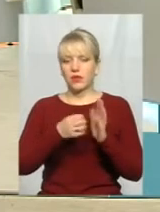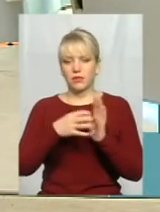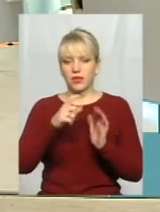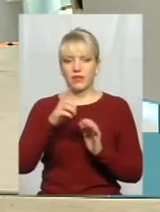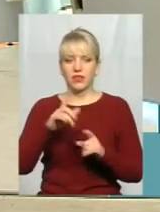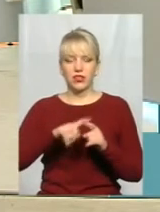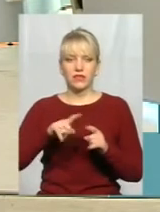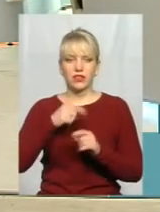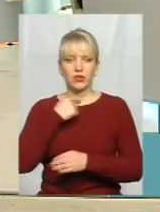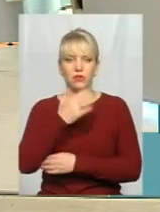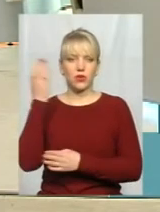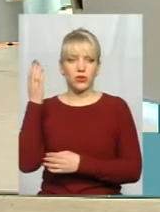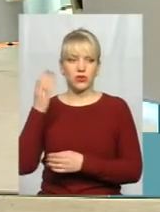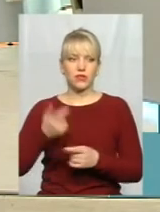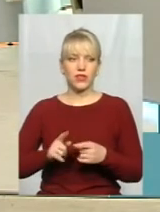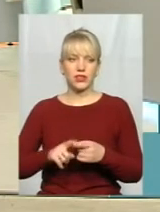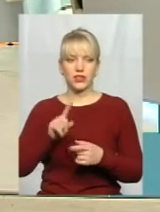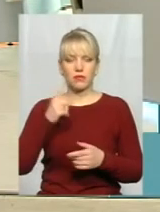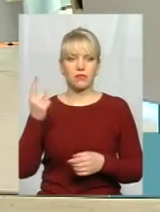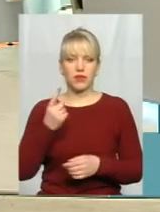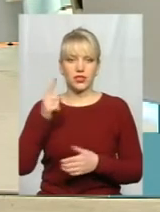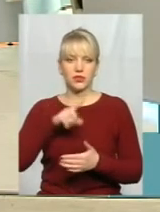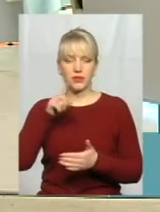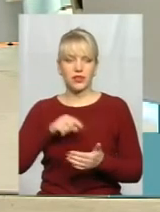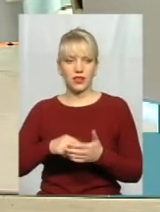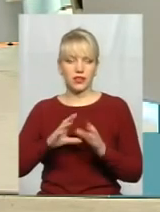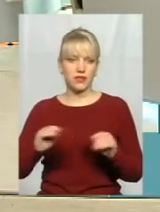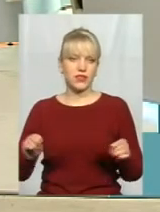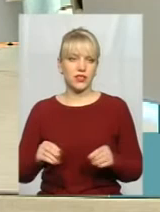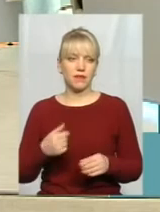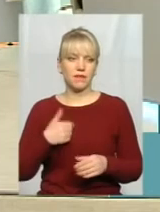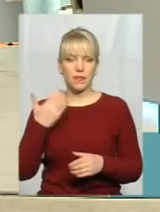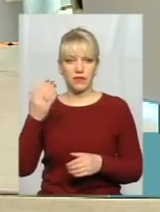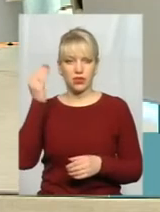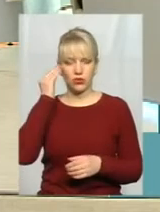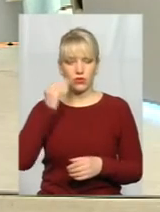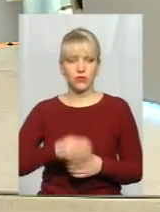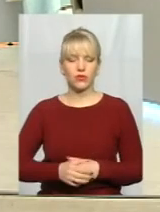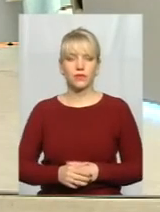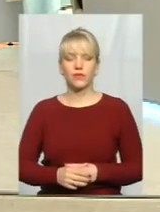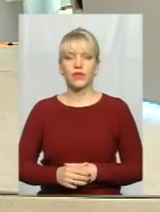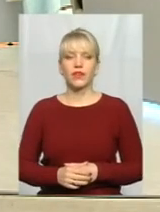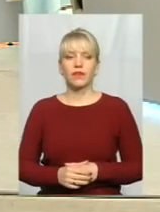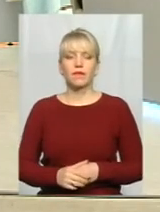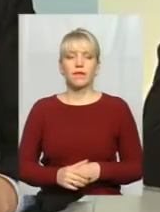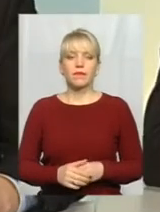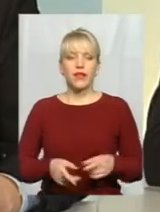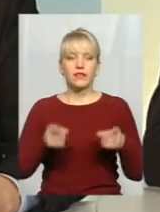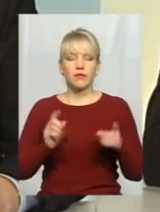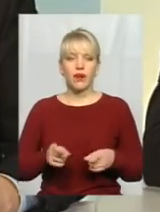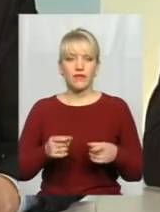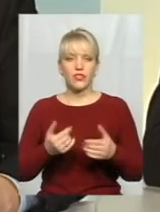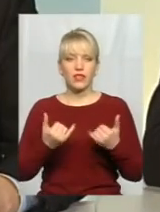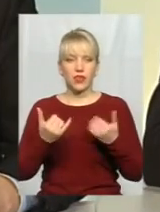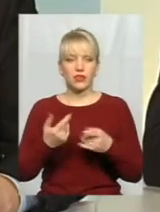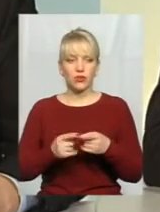скоренько проголосувати? Це перше питання. Я вашу думку зараз питаю. Дивіться, насправді, для